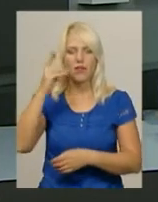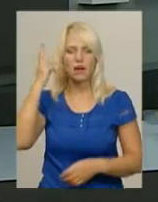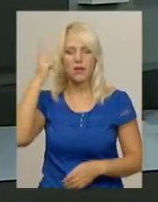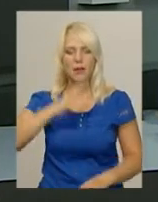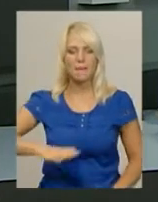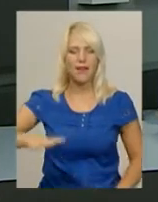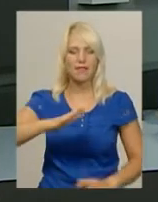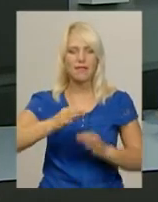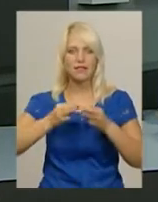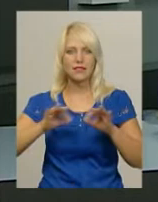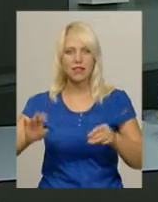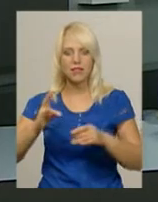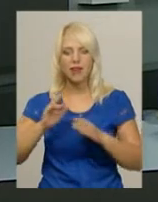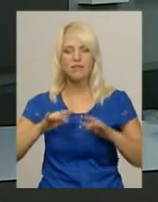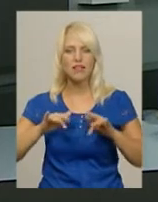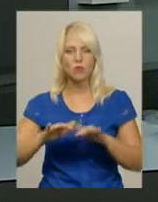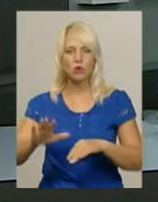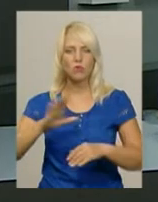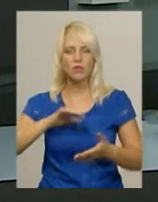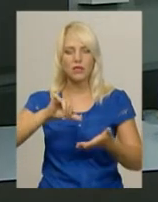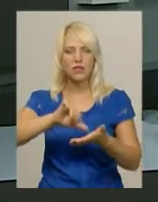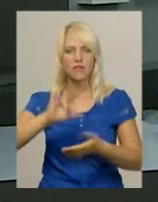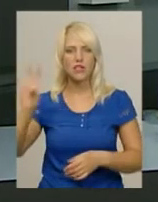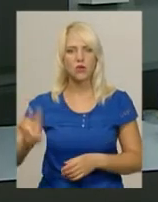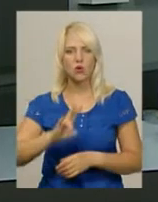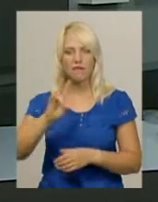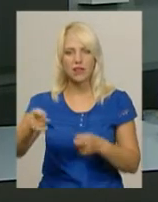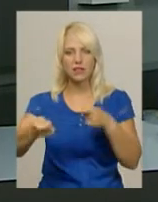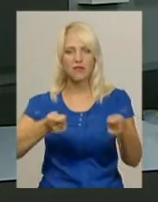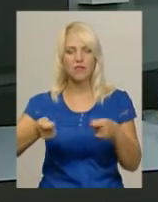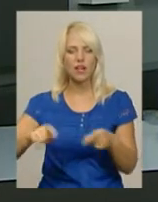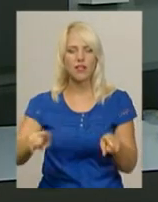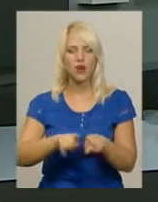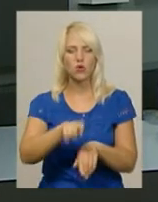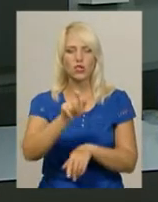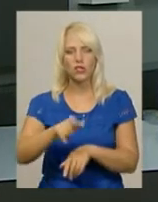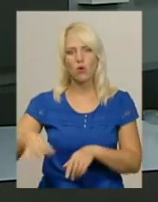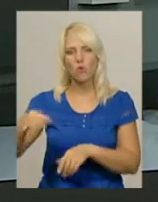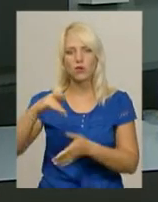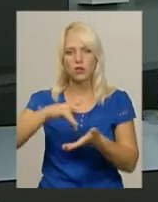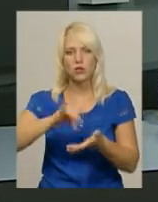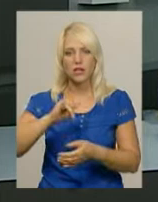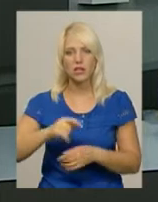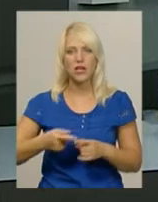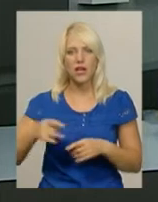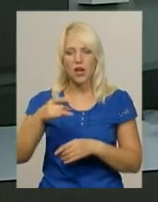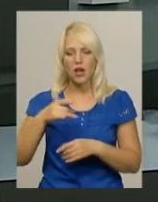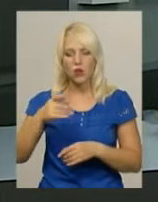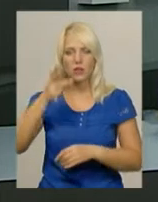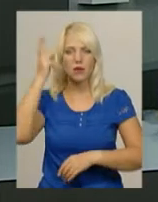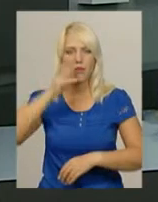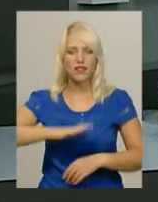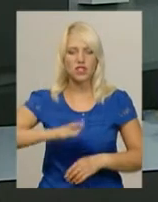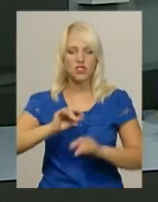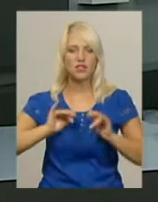незалежності. На церемонії були представники духовенства та влади, також жителі обласного центру і районів Хмельниччини. На заході підняття